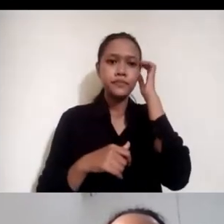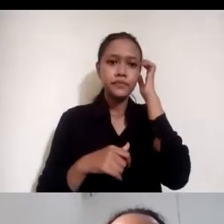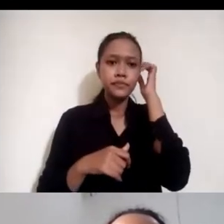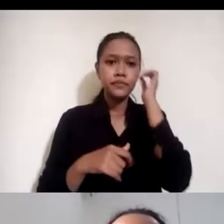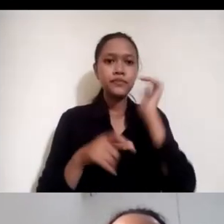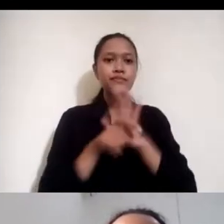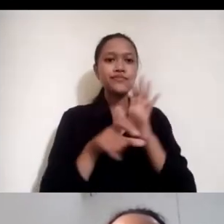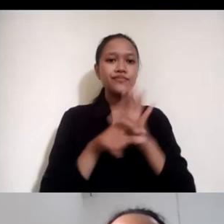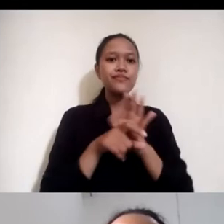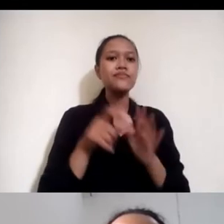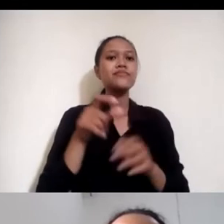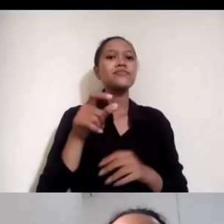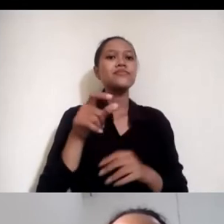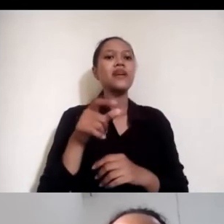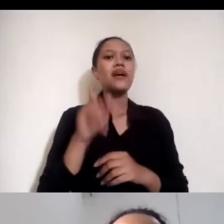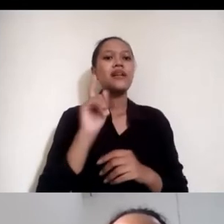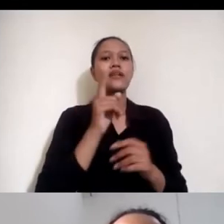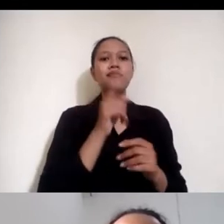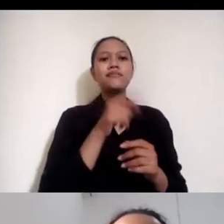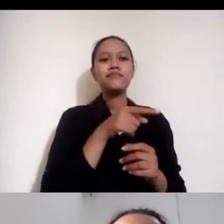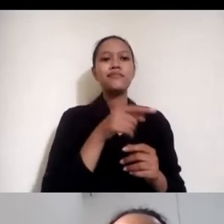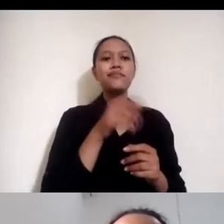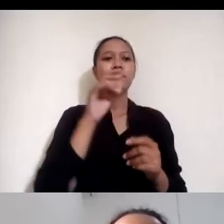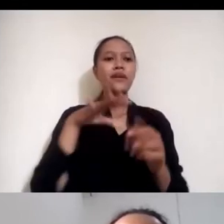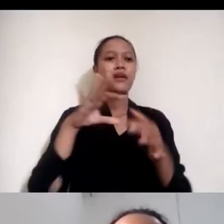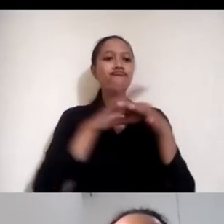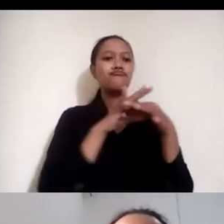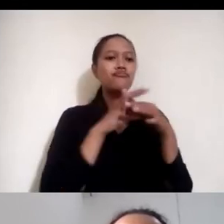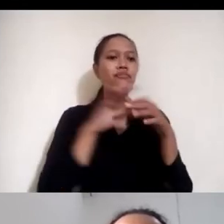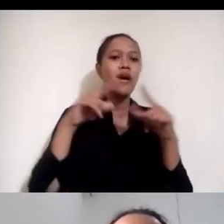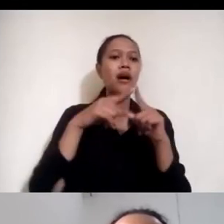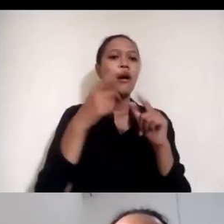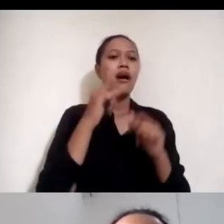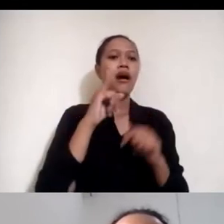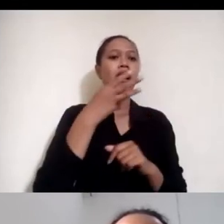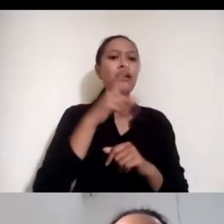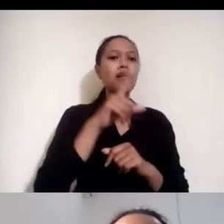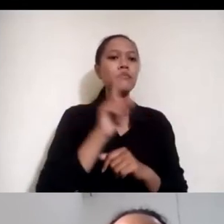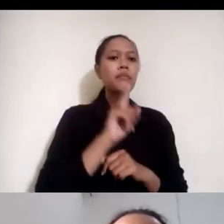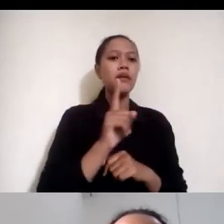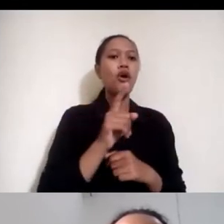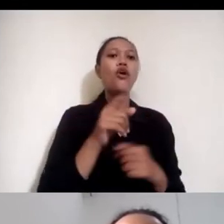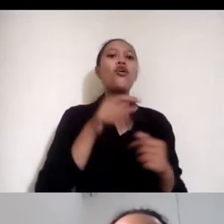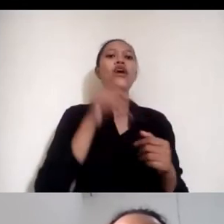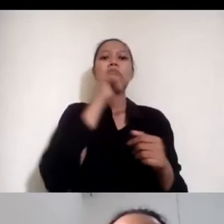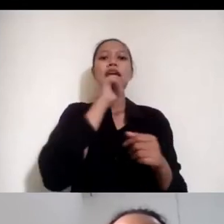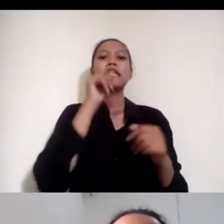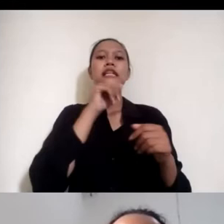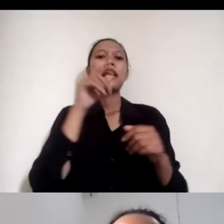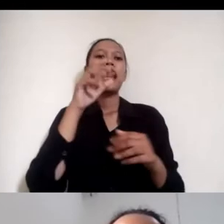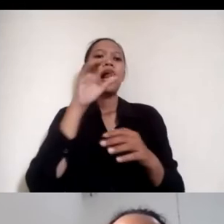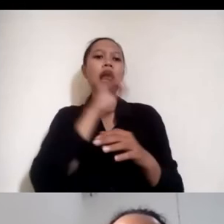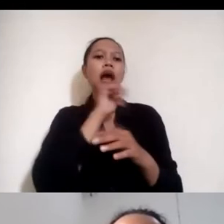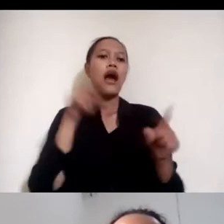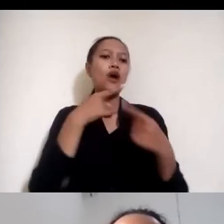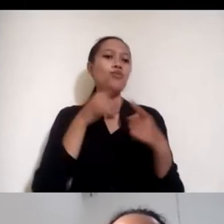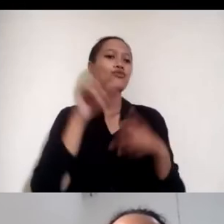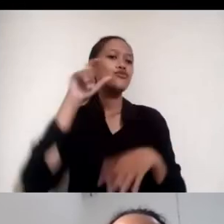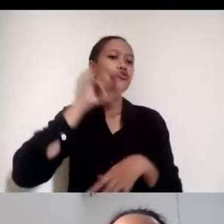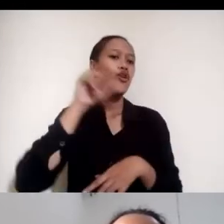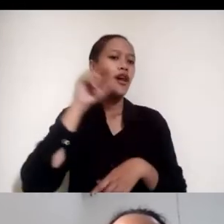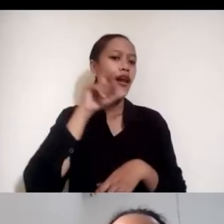ada keterangannya kemudian dengan Ariel Tatum ini apa menyanyikan lagu coklat featuring Ariel Tatum dari album